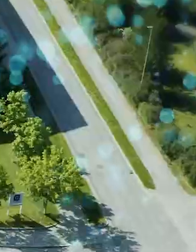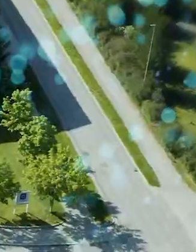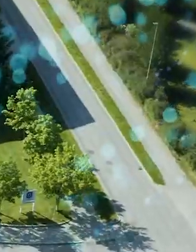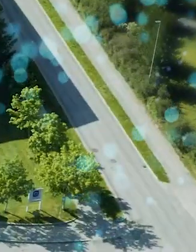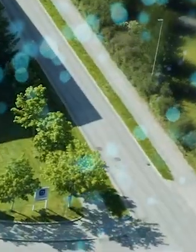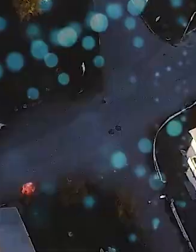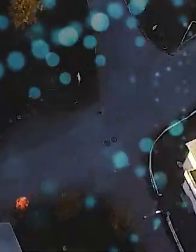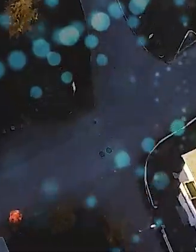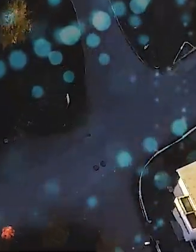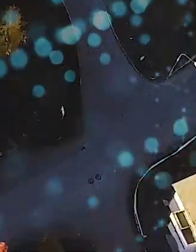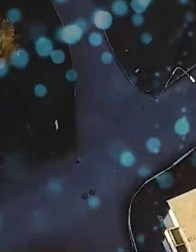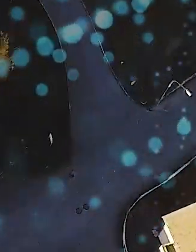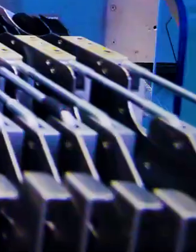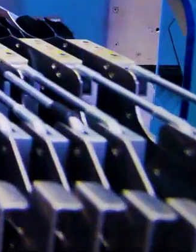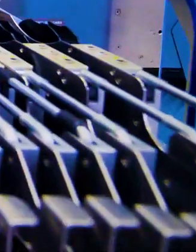Musikk